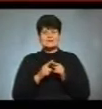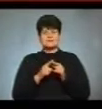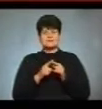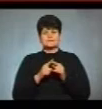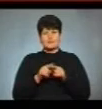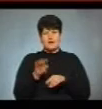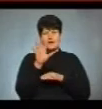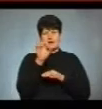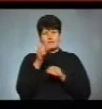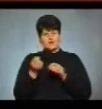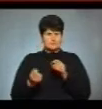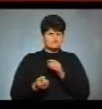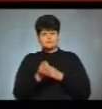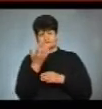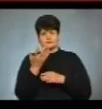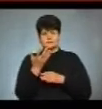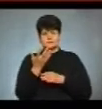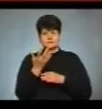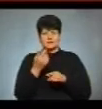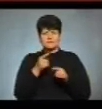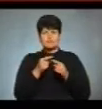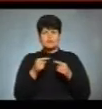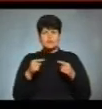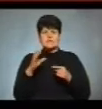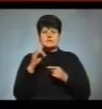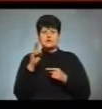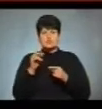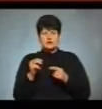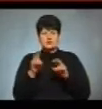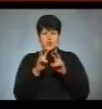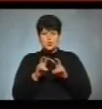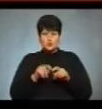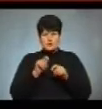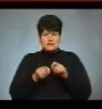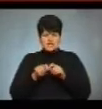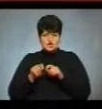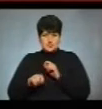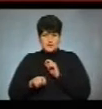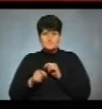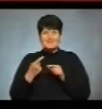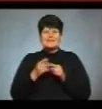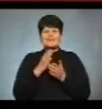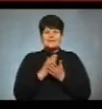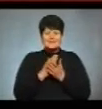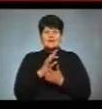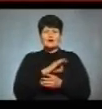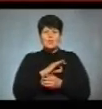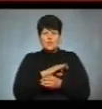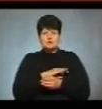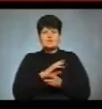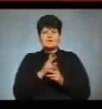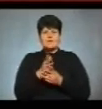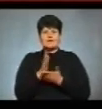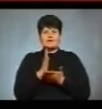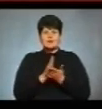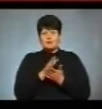фотоспалах. Він, будь-яке соціологічне дослідження, є корисним як хліб